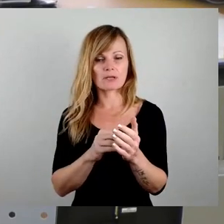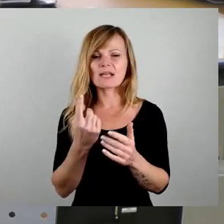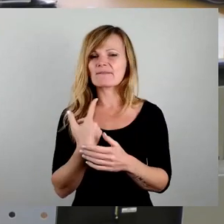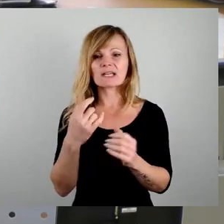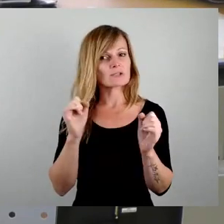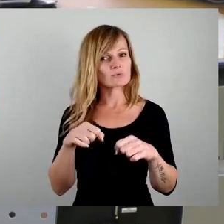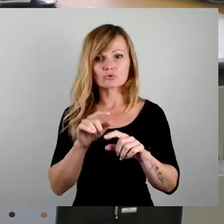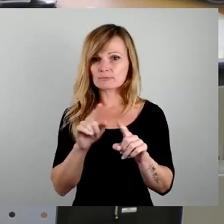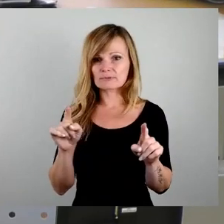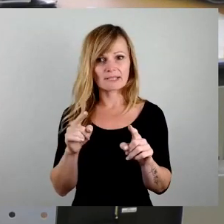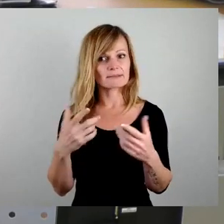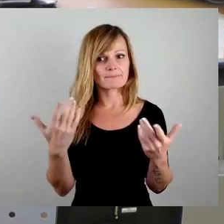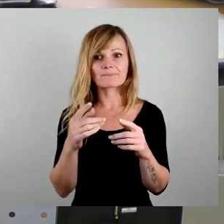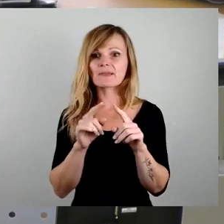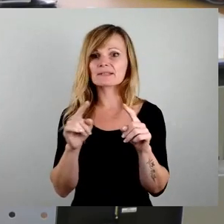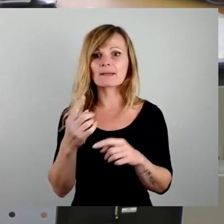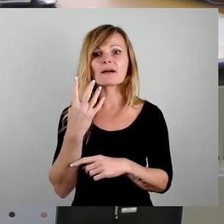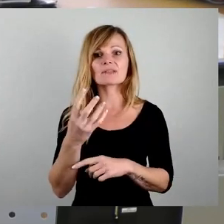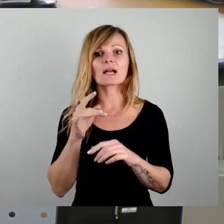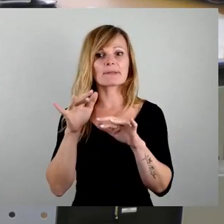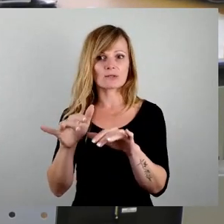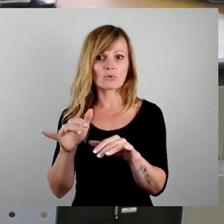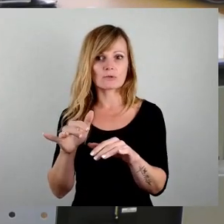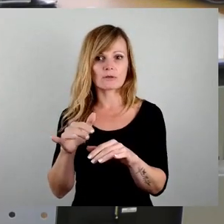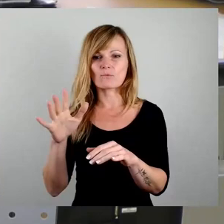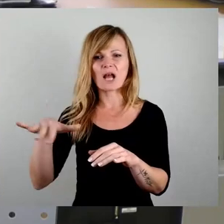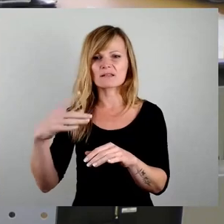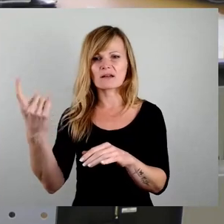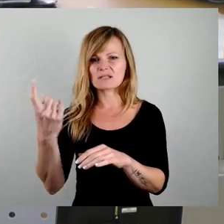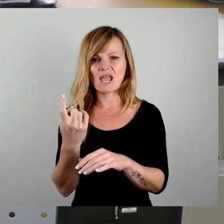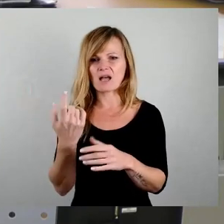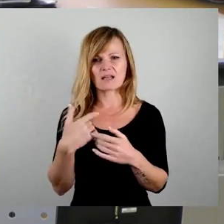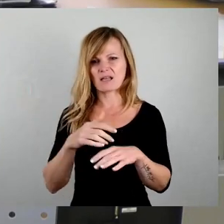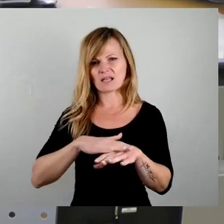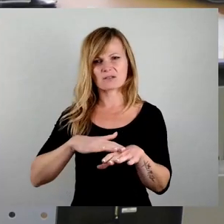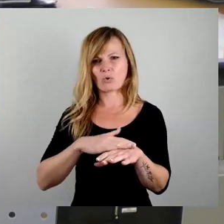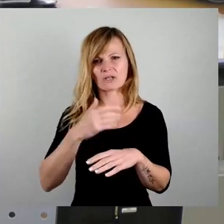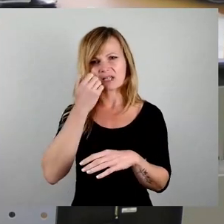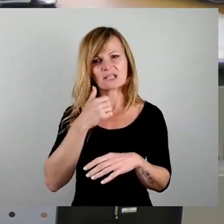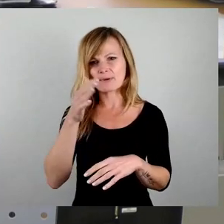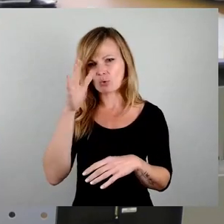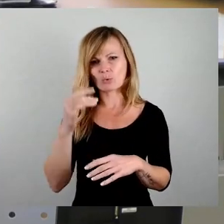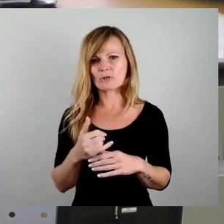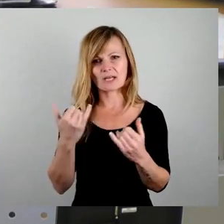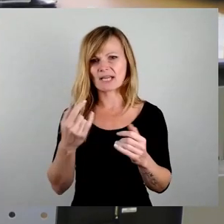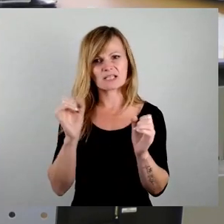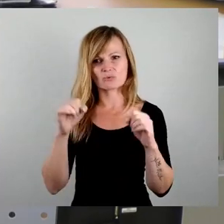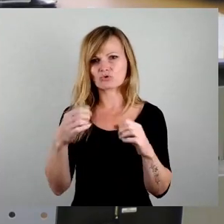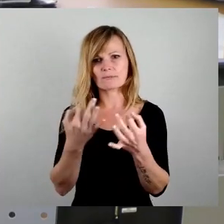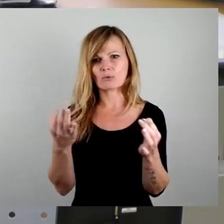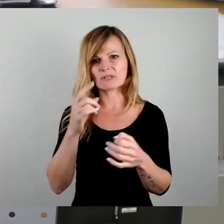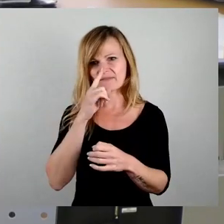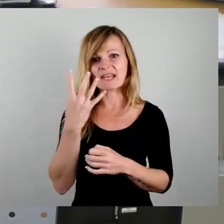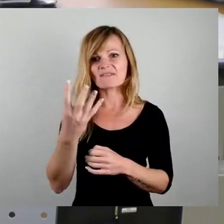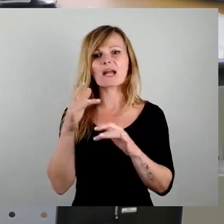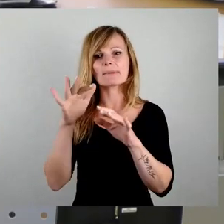Thema mit den 4 Millionen, die dann woanders herkommen sollen. Sorry, liebe Grüne, dann braucht er jetzt auch nicht zustimmen, weil wenn er 4 Millionen nie geben will,